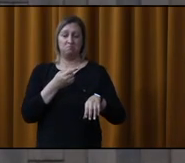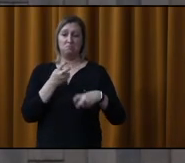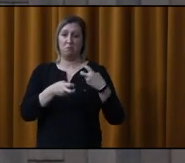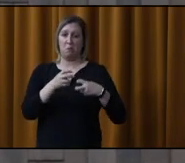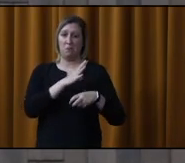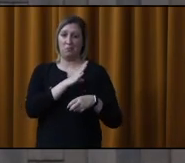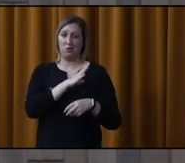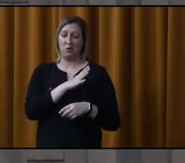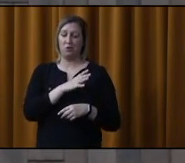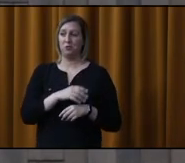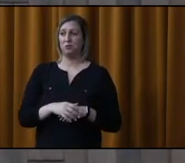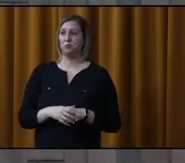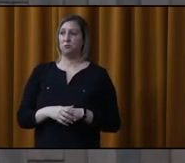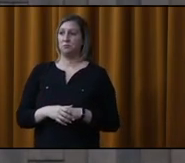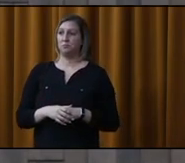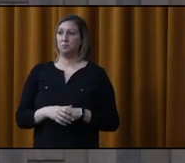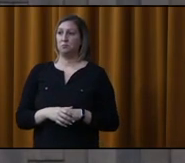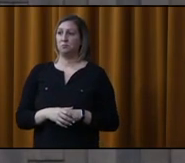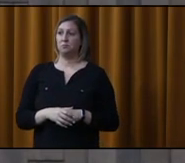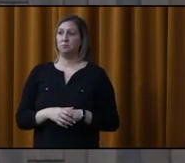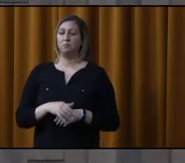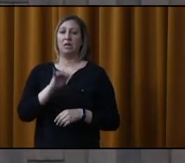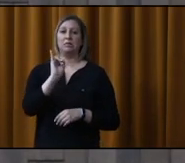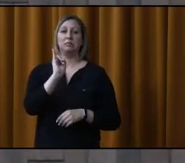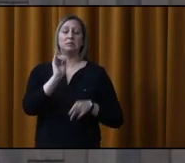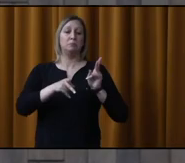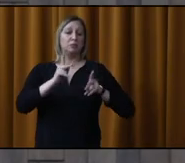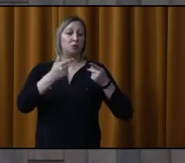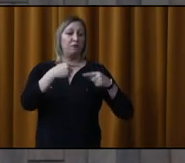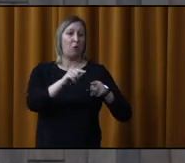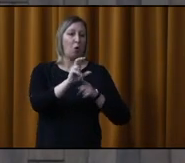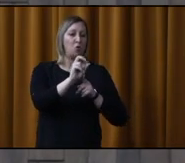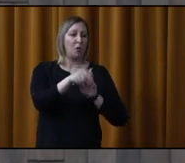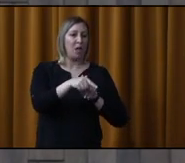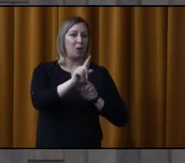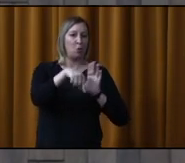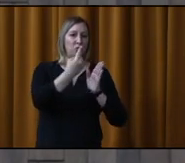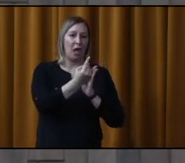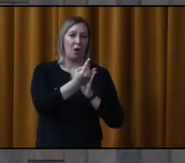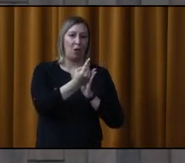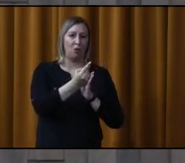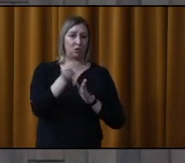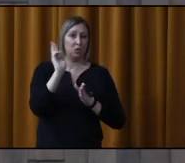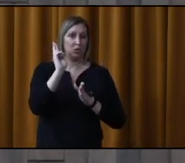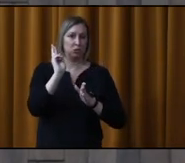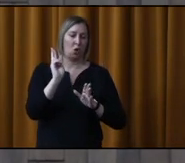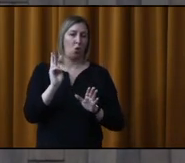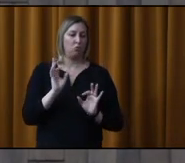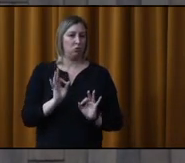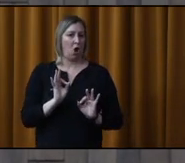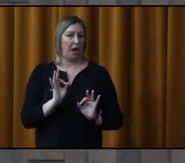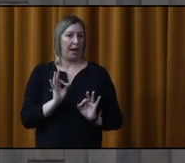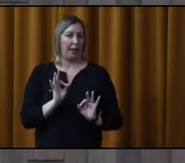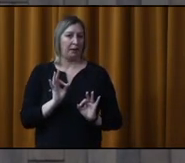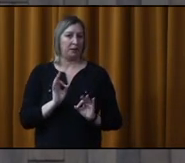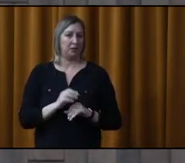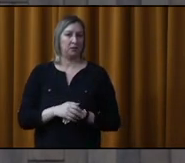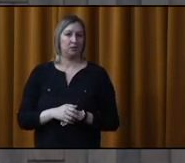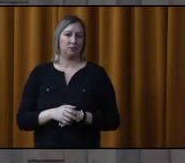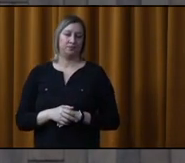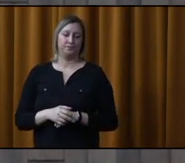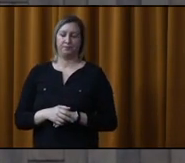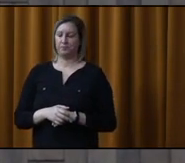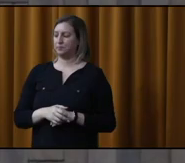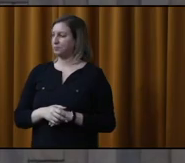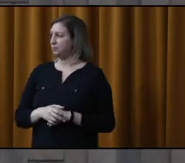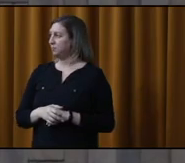problèmes, mais honnêtement, pour quelqu'un qui y va une demi-heure, une heure, le son est très, très, très, très vivable comparativement aux gens qui l'endurent dans leur cours.